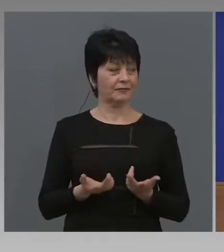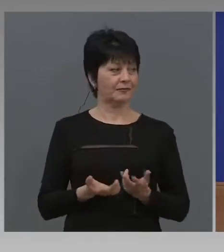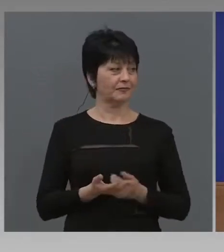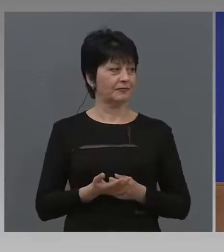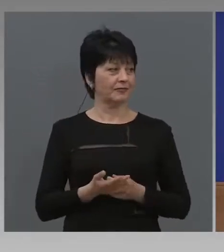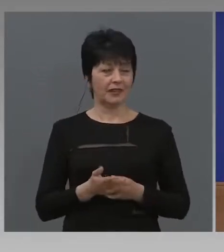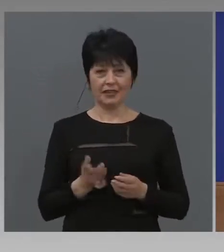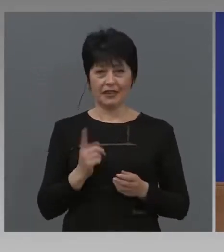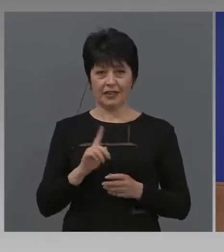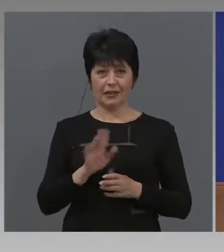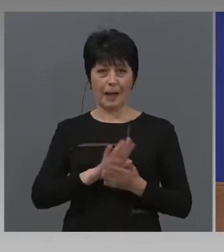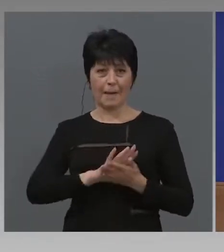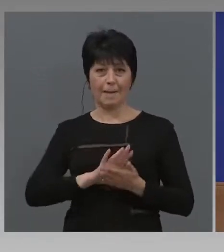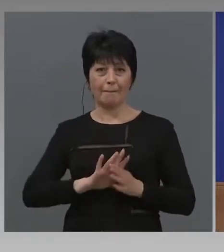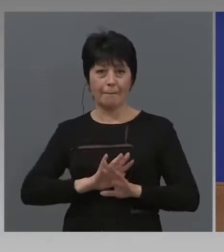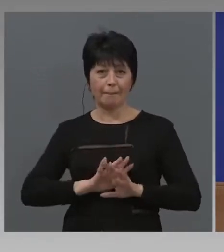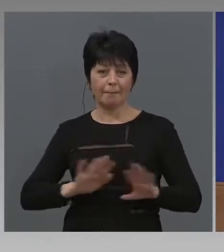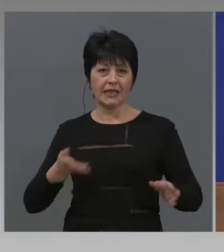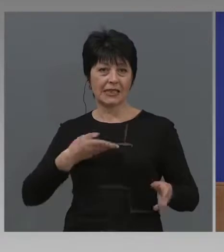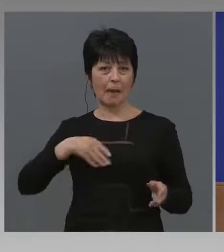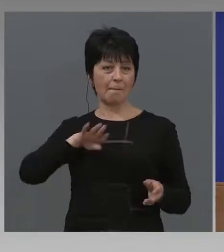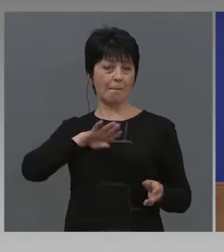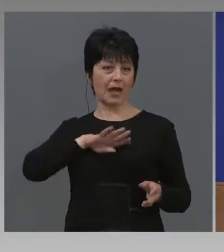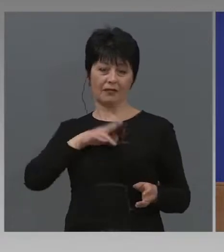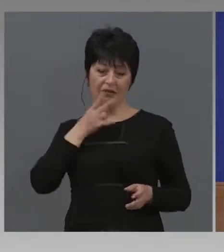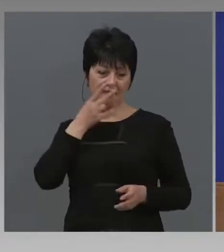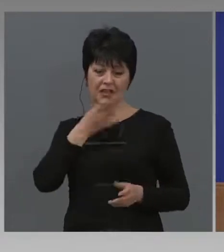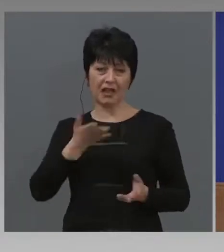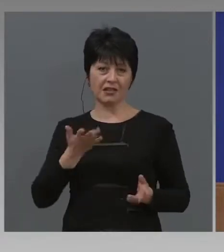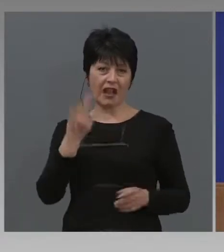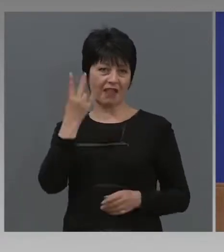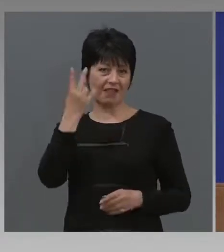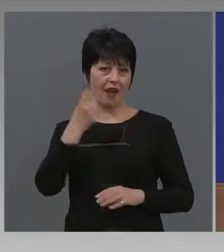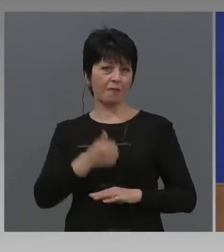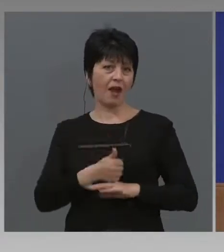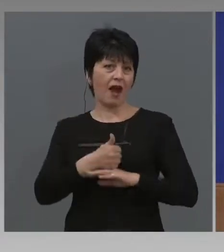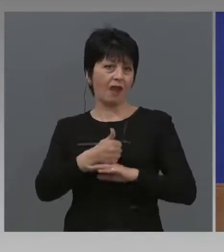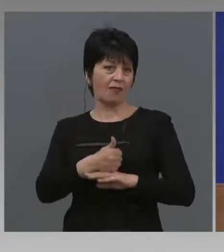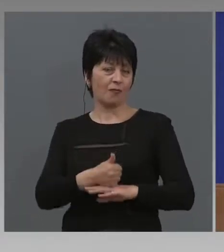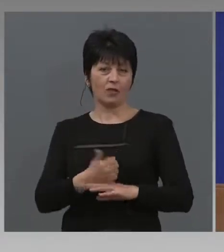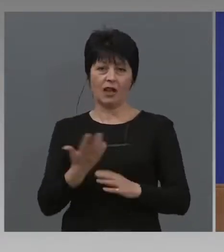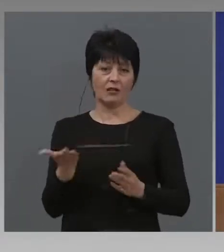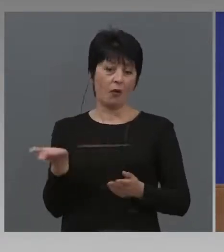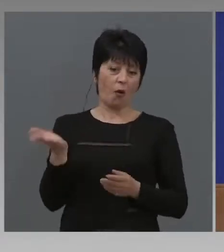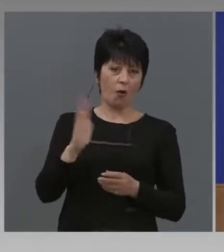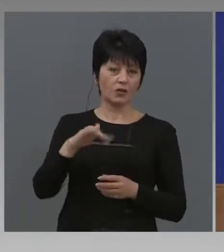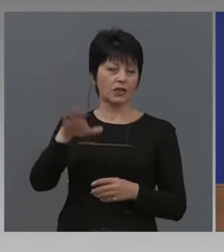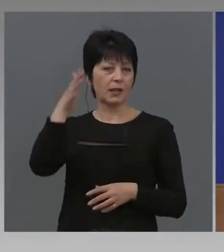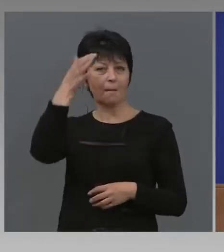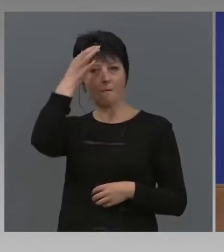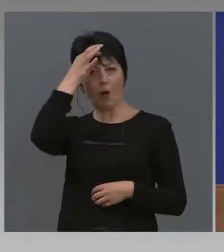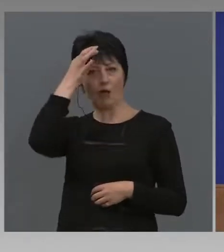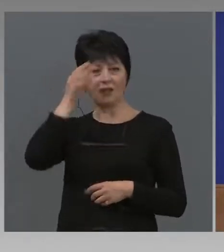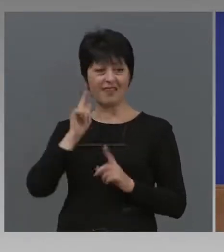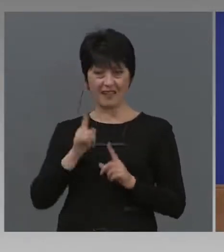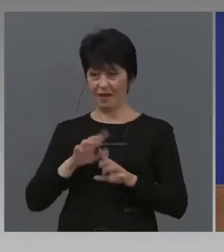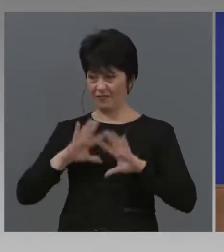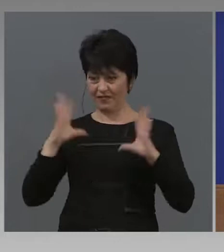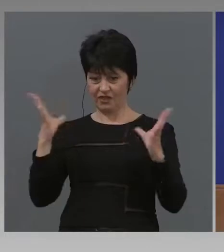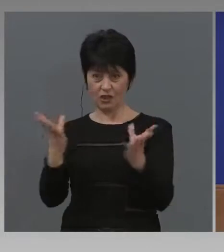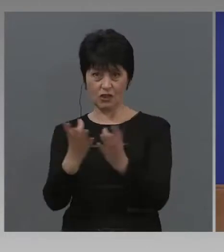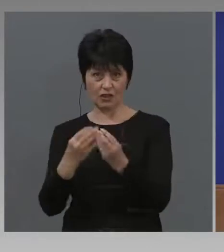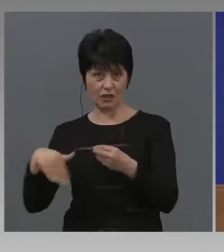Или безсмъртни. Видя се, че не са. Двама от депутатите на ГЕР още се бомни. Трябва да ги разболеят всичките.